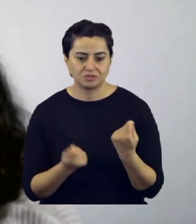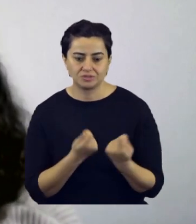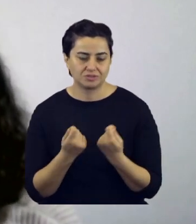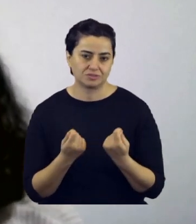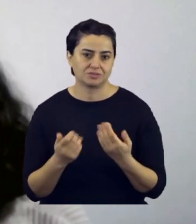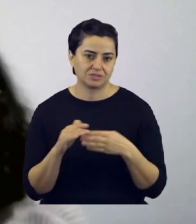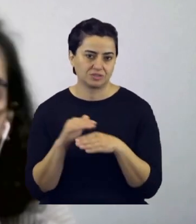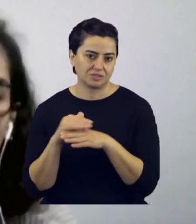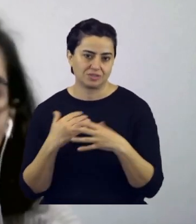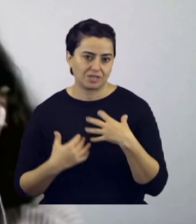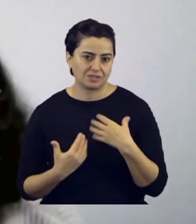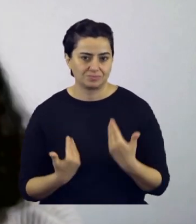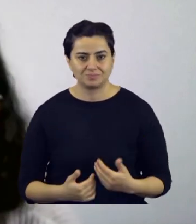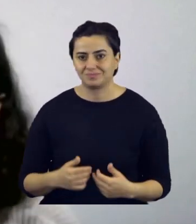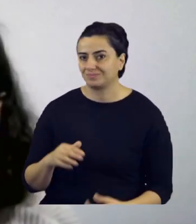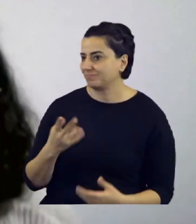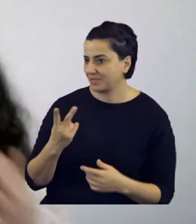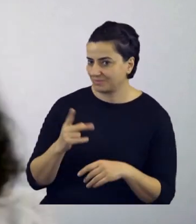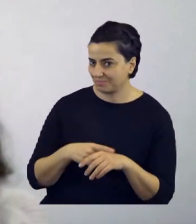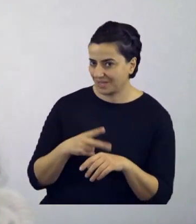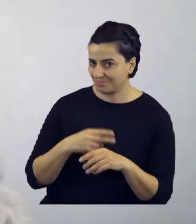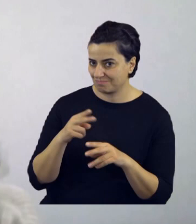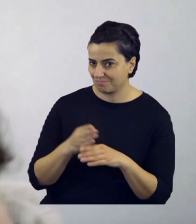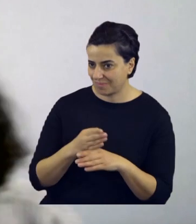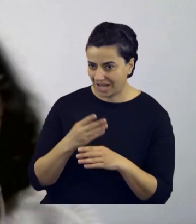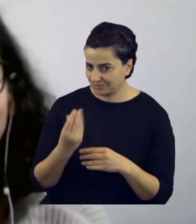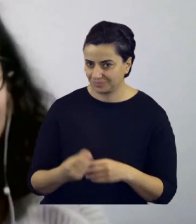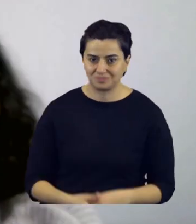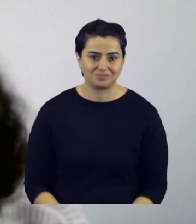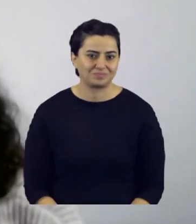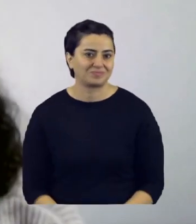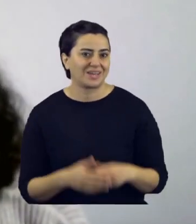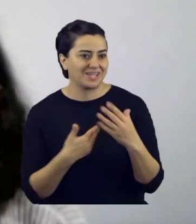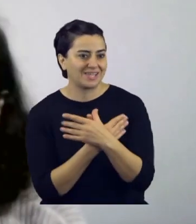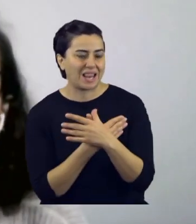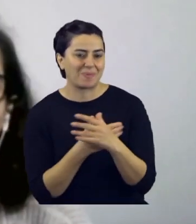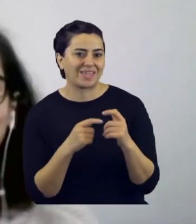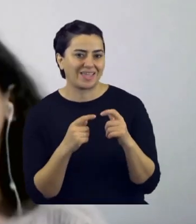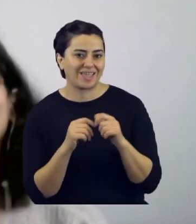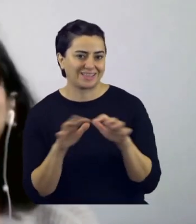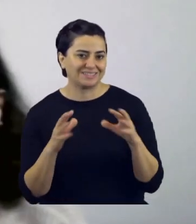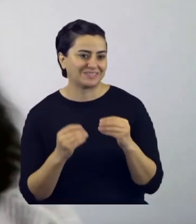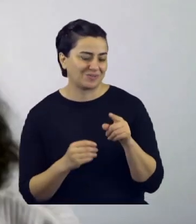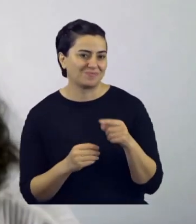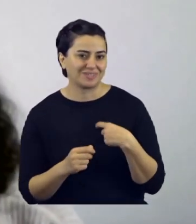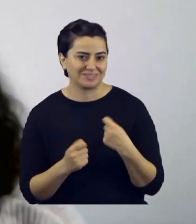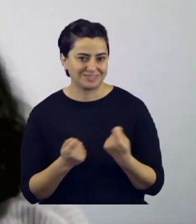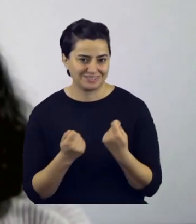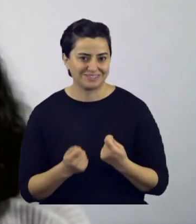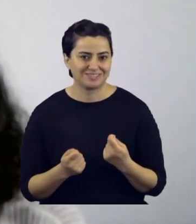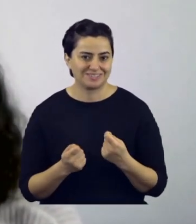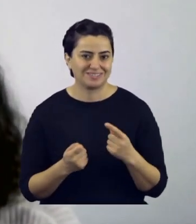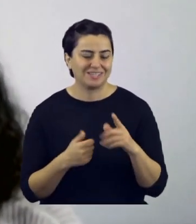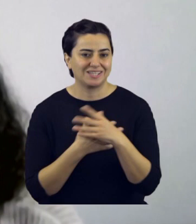proje gerçekleştirmeye çalışıyorum kendi çapında. Mesela bir tanesini paylaşmak ister misin? Kelebek etkisini paylaşmak isterim. Kelebek